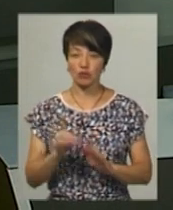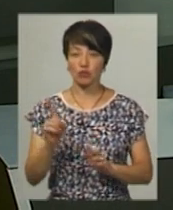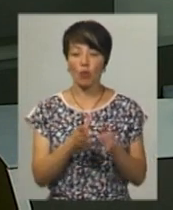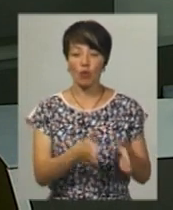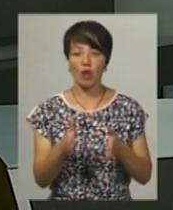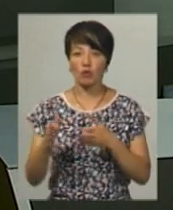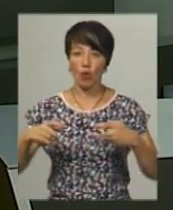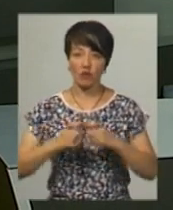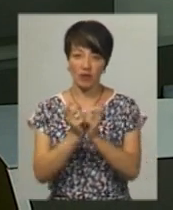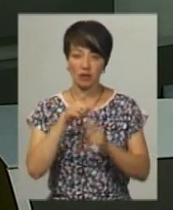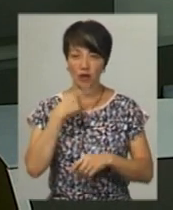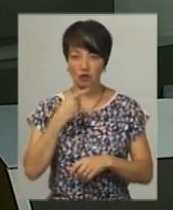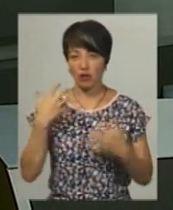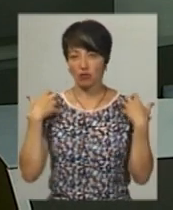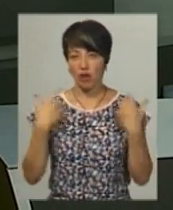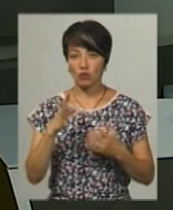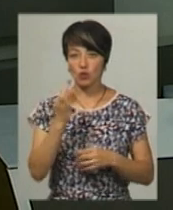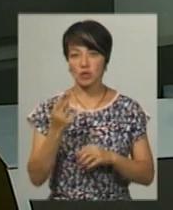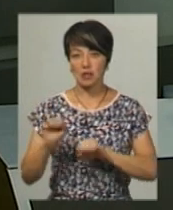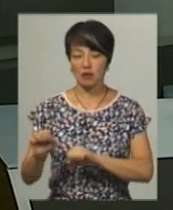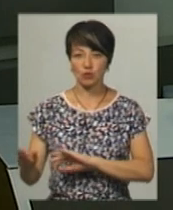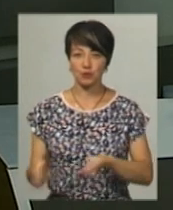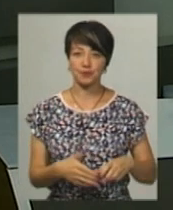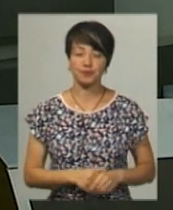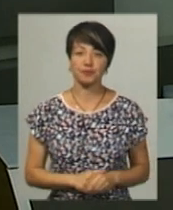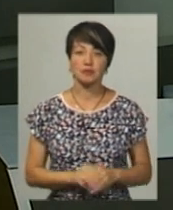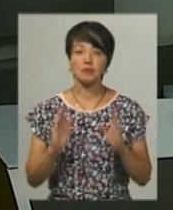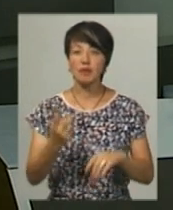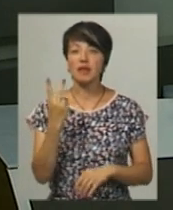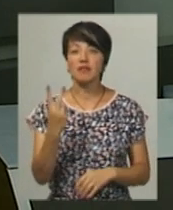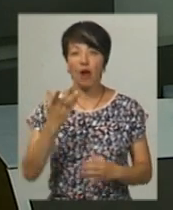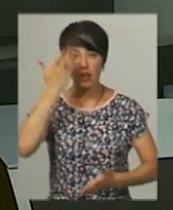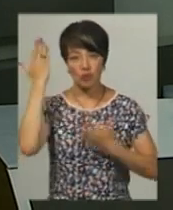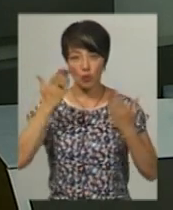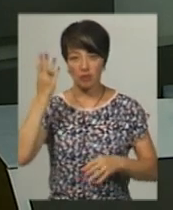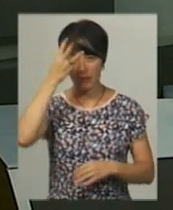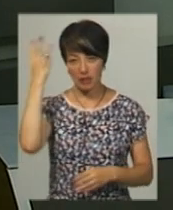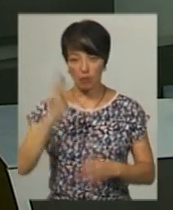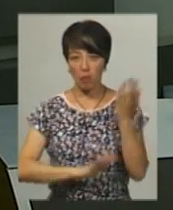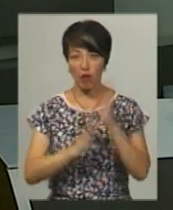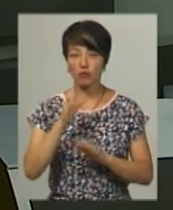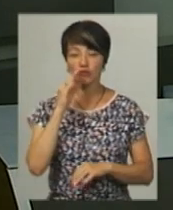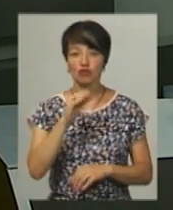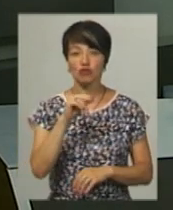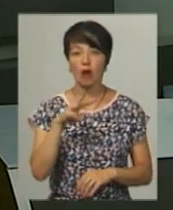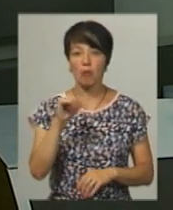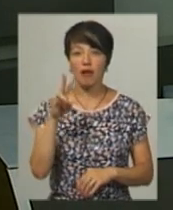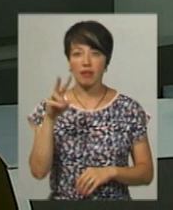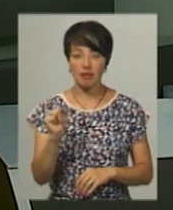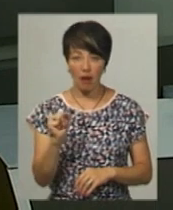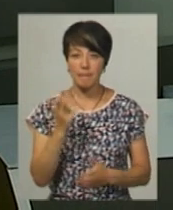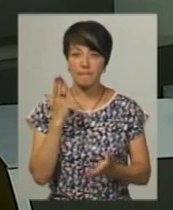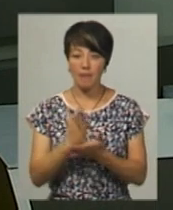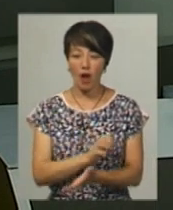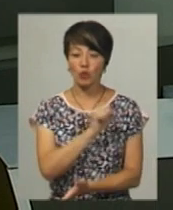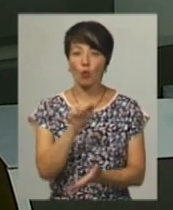улагодити конфлікт, каже Слов'ян Воронецький. Лише два атракціони в Хмельницькому парку Чекмана, кавові чашечки та лебеді